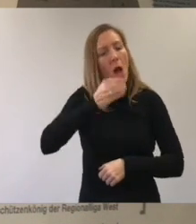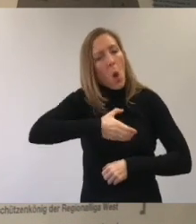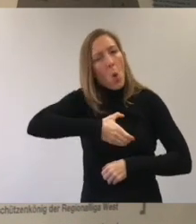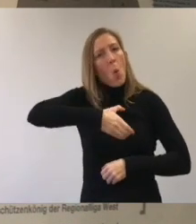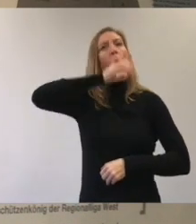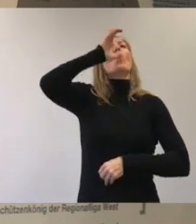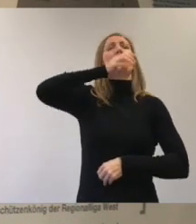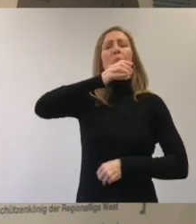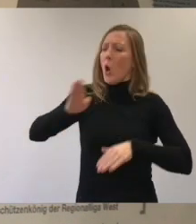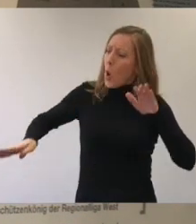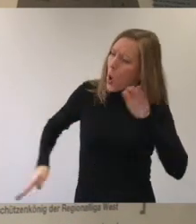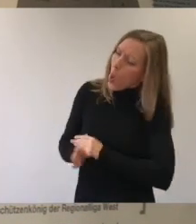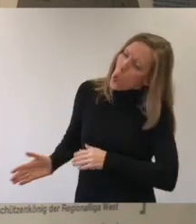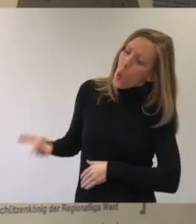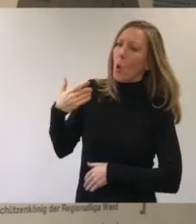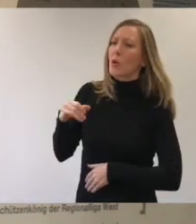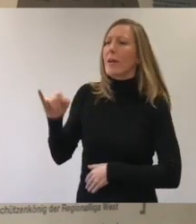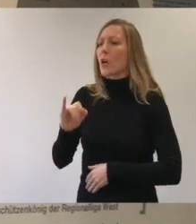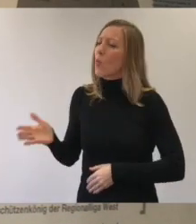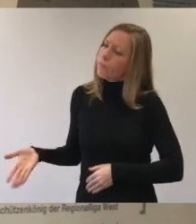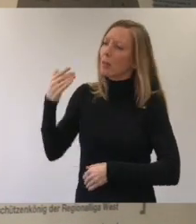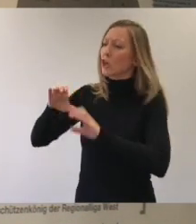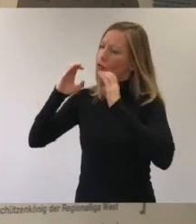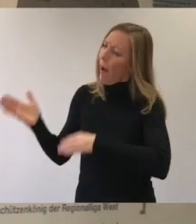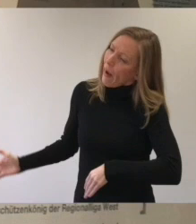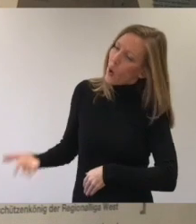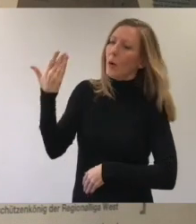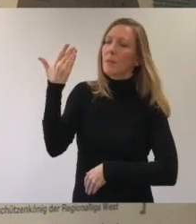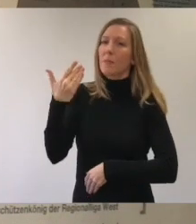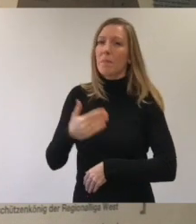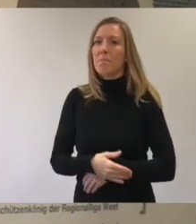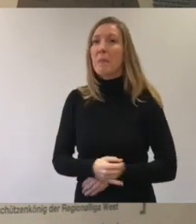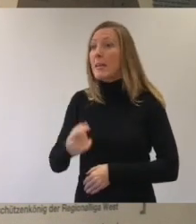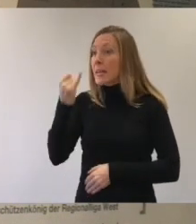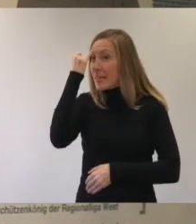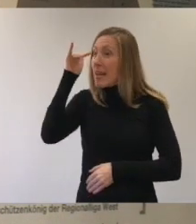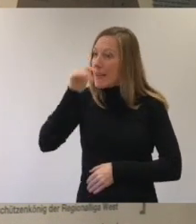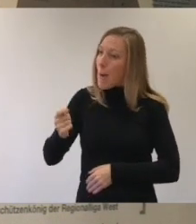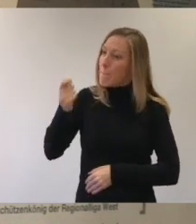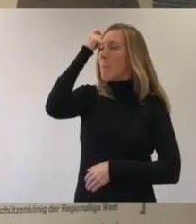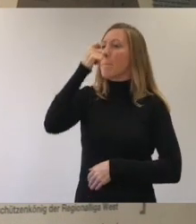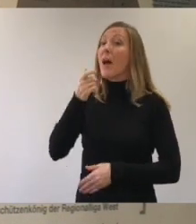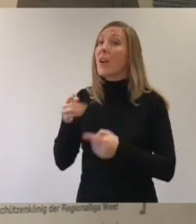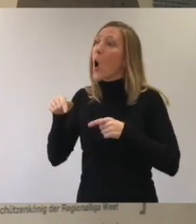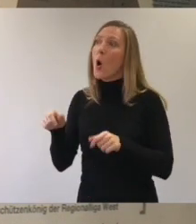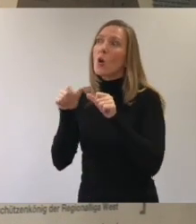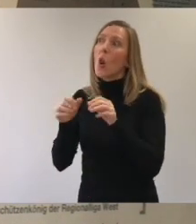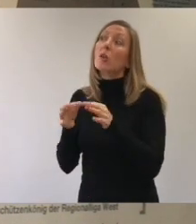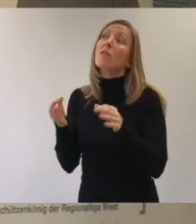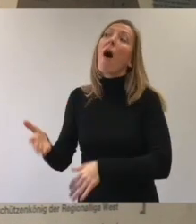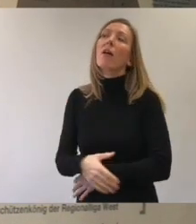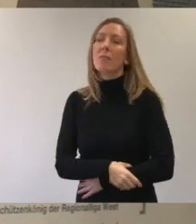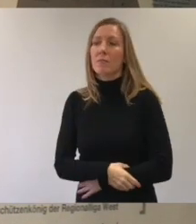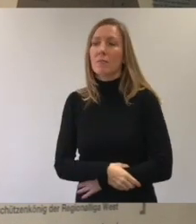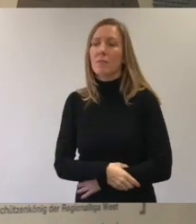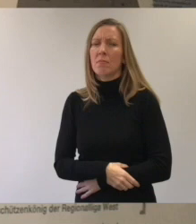von seinem Bier. Er sagt, los Ingo, auf geht's ins Stadion. Ich habe eine Idee. Vielleicht ist heute